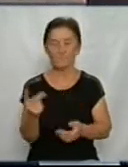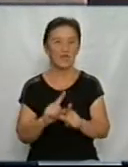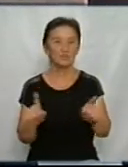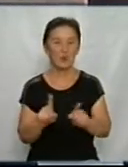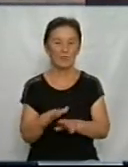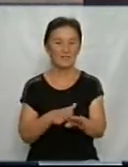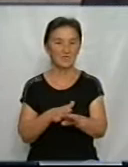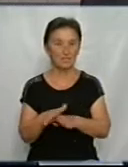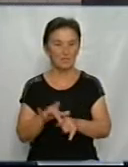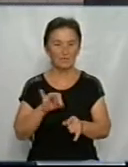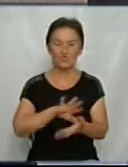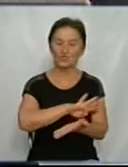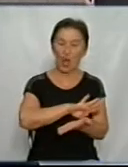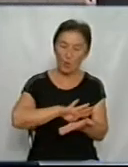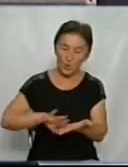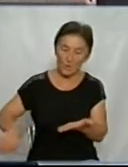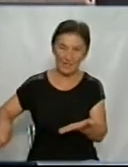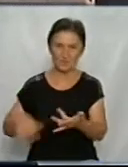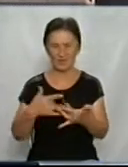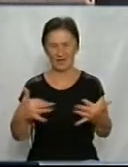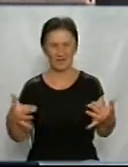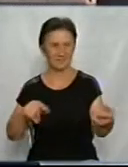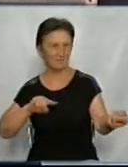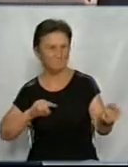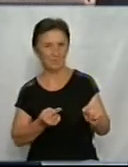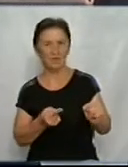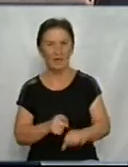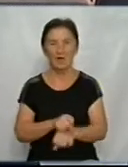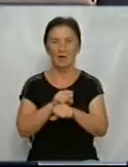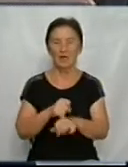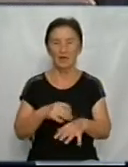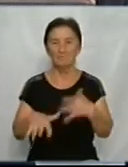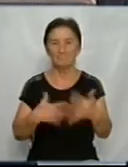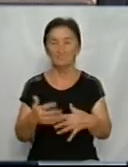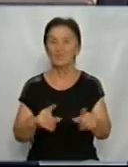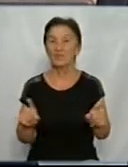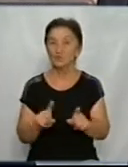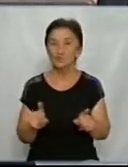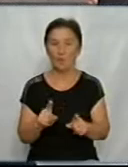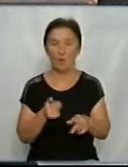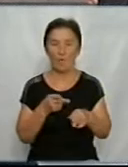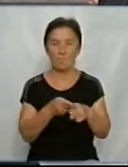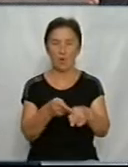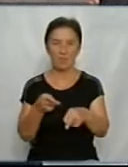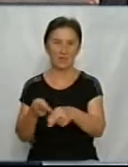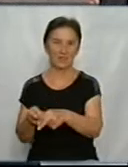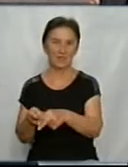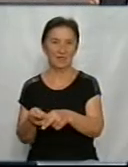і уникнути, якщо можливі, якісь провокації або інші протиправні діяння для того, щоб попередити дані